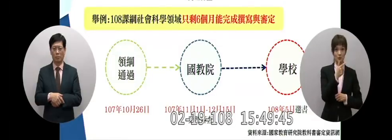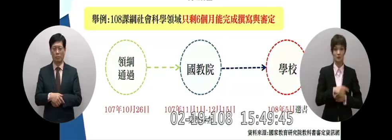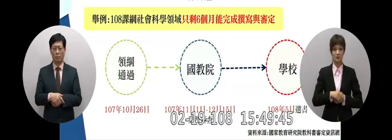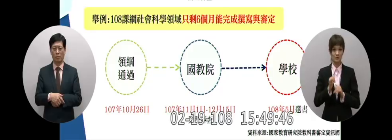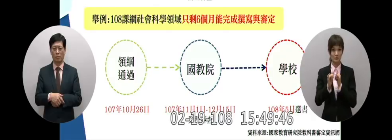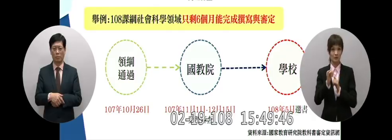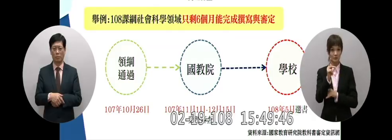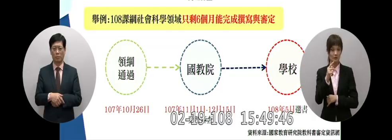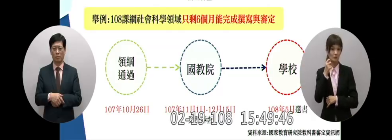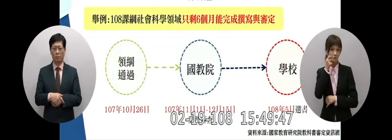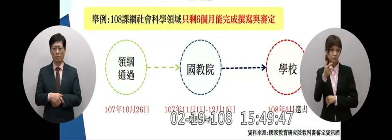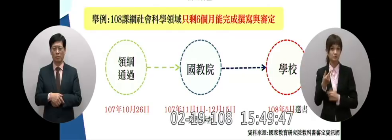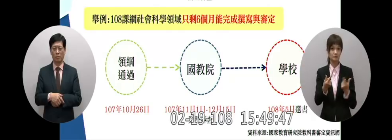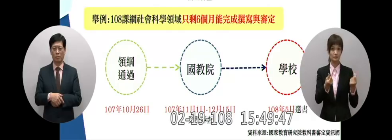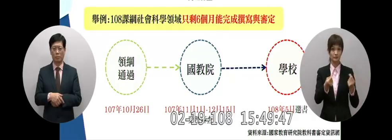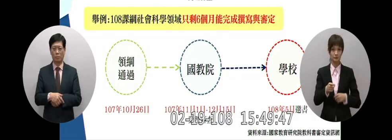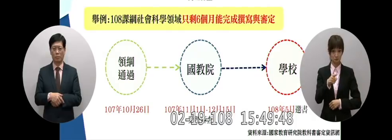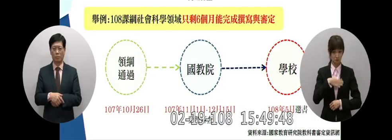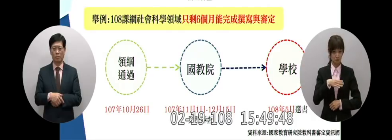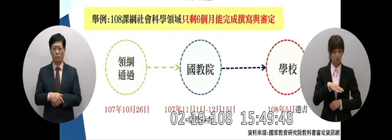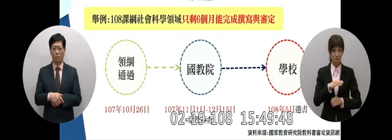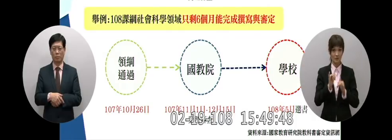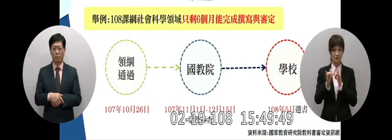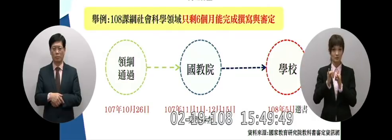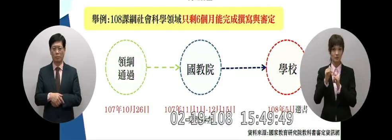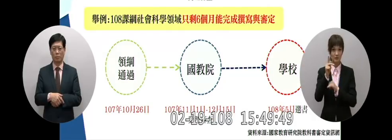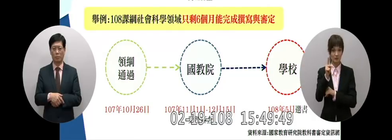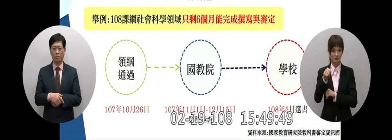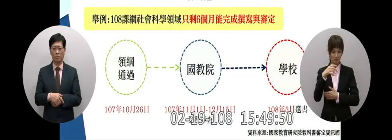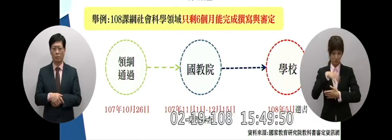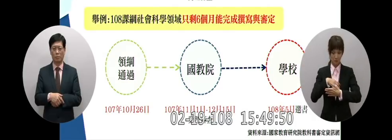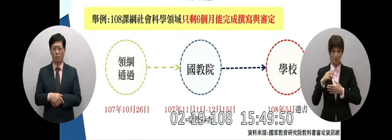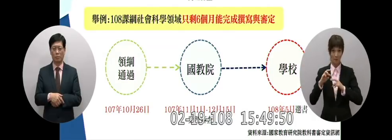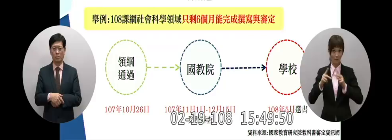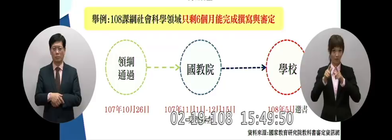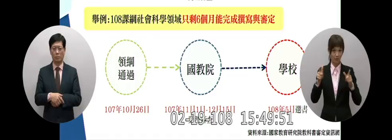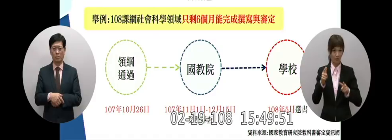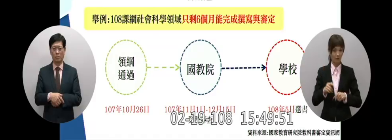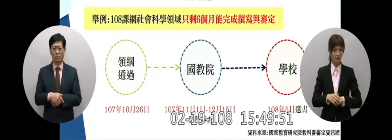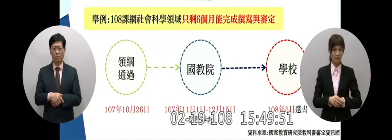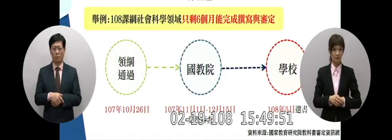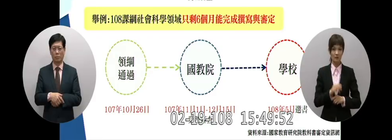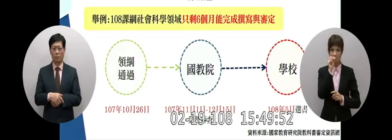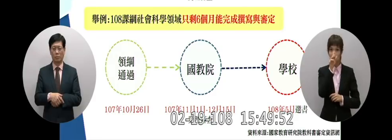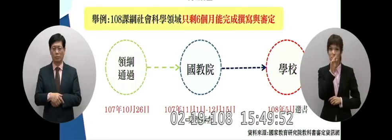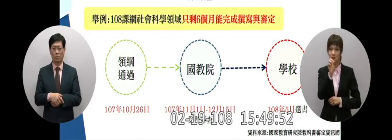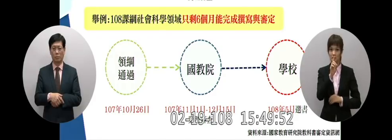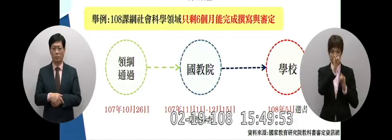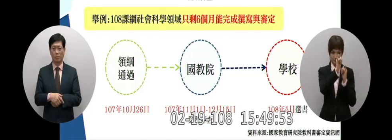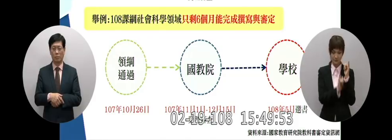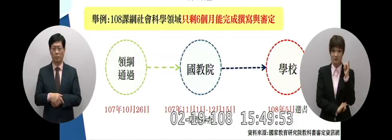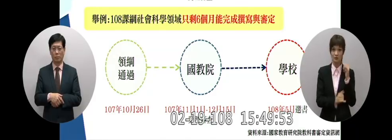六個月但院長您知道這個社會科改變很大耶尤其歷史從編年改成什麼